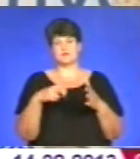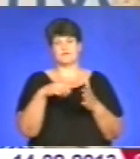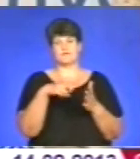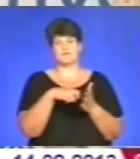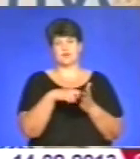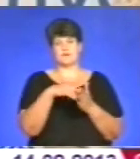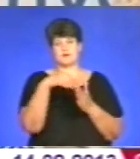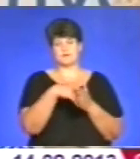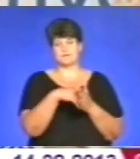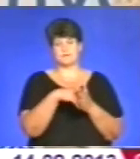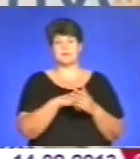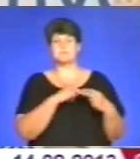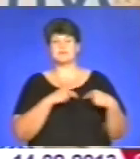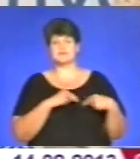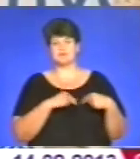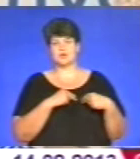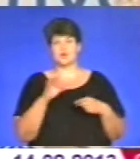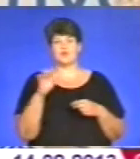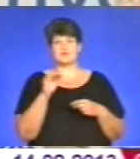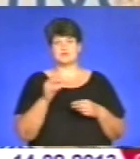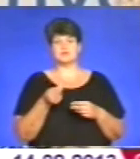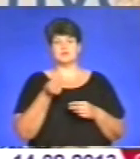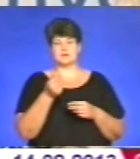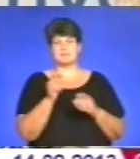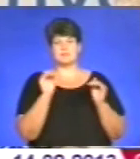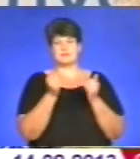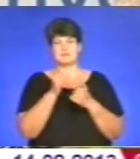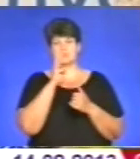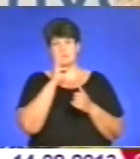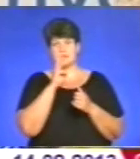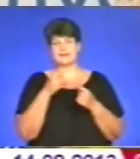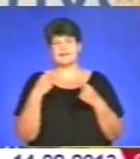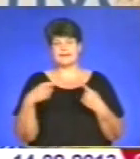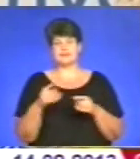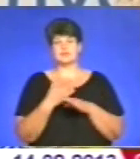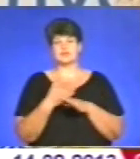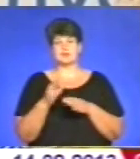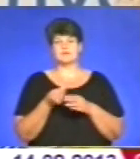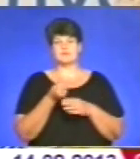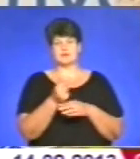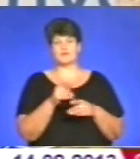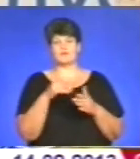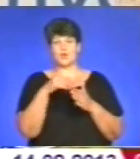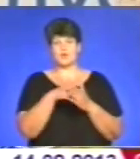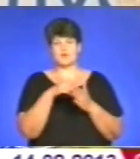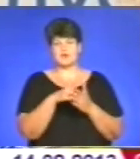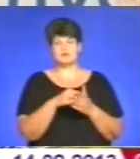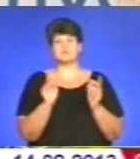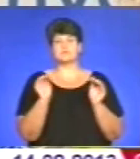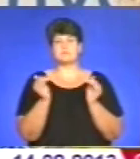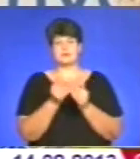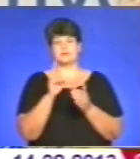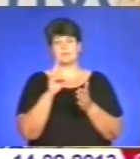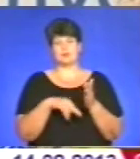Працівникові виплачують офіційно мінімальну заробітну плату, а іншу частину виплачують в конвертах для того, щоб зменшити податки.